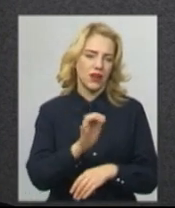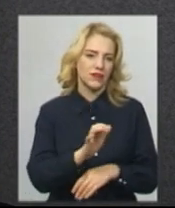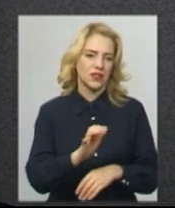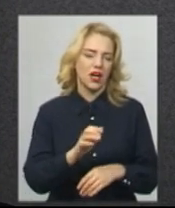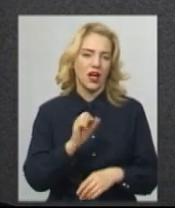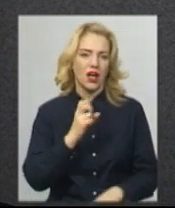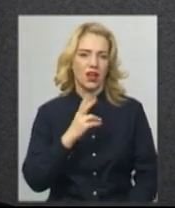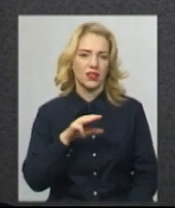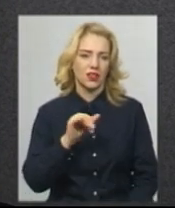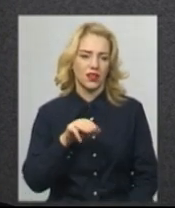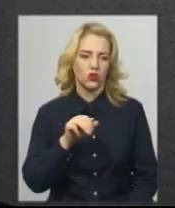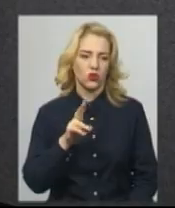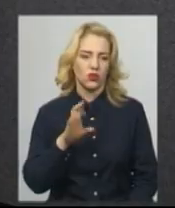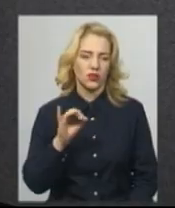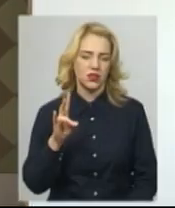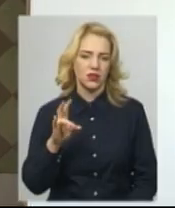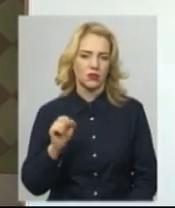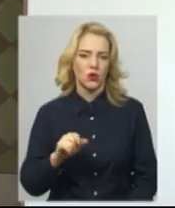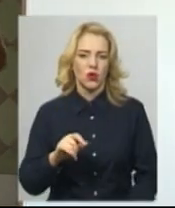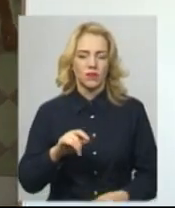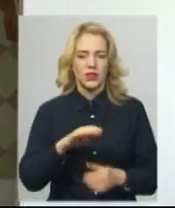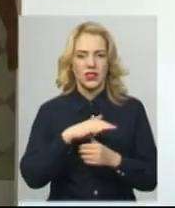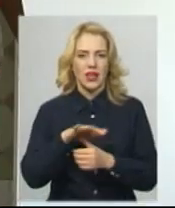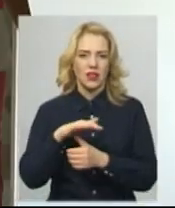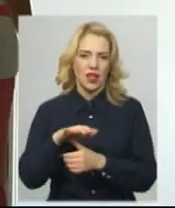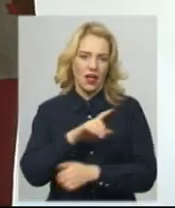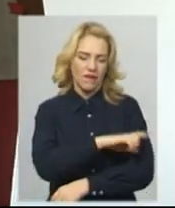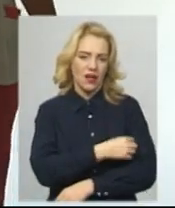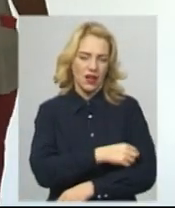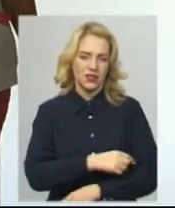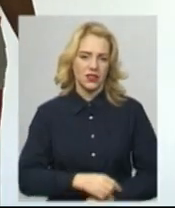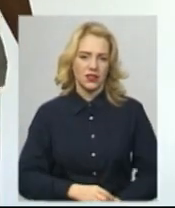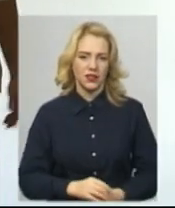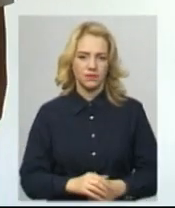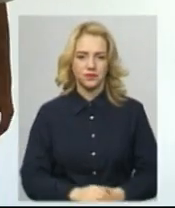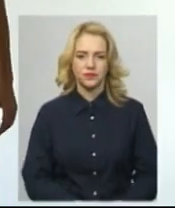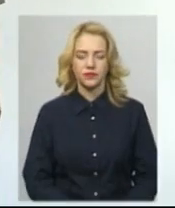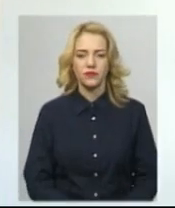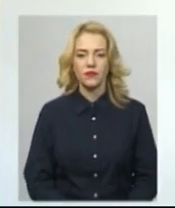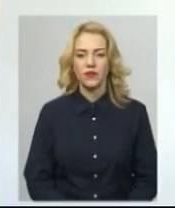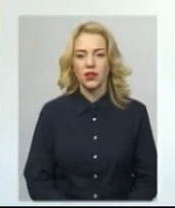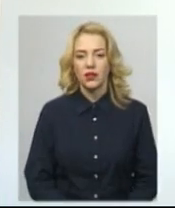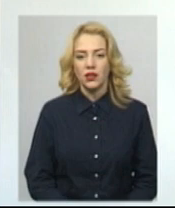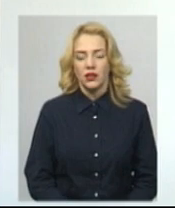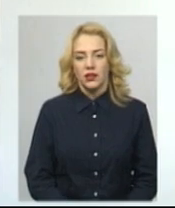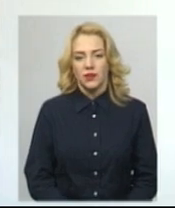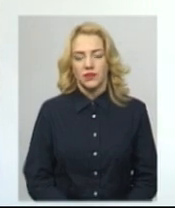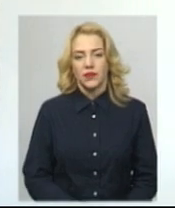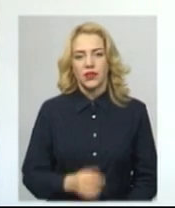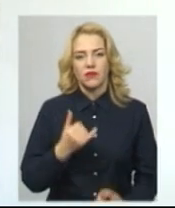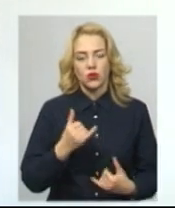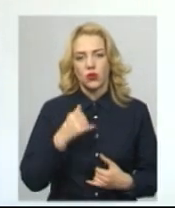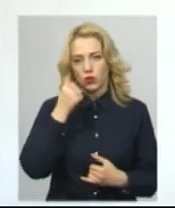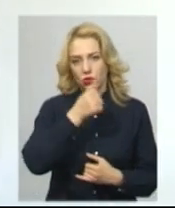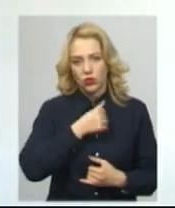ботулінічний по санавіації. За словами лікаря Хмельницького лабораторного центру МОЗ України Зої Мамотової, цьогоріч в